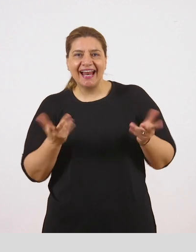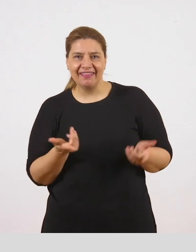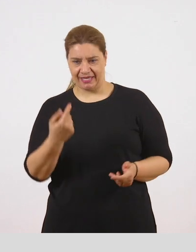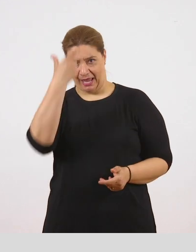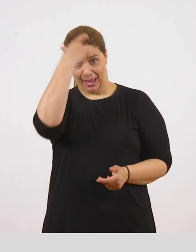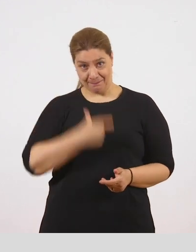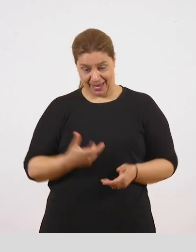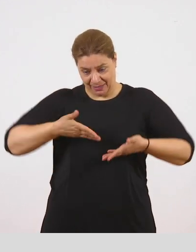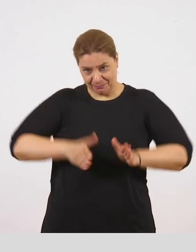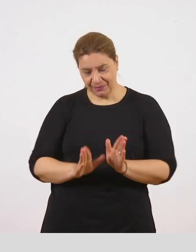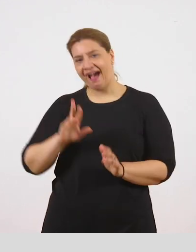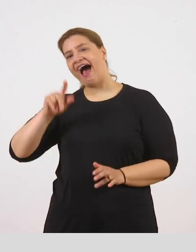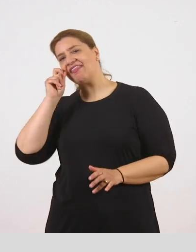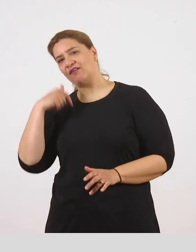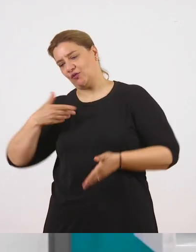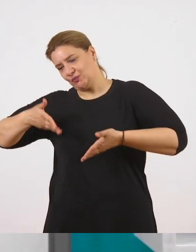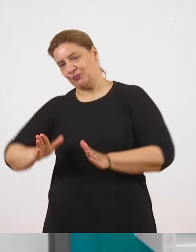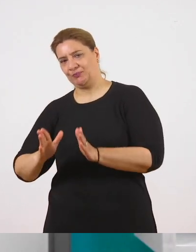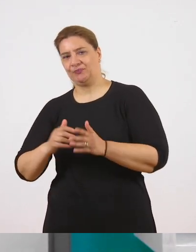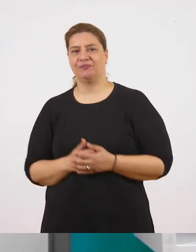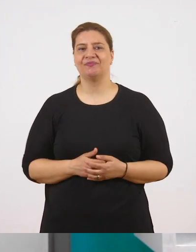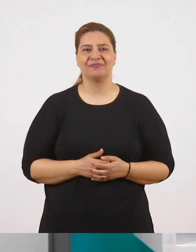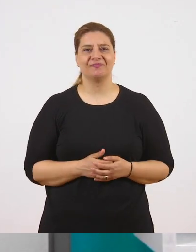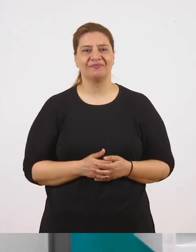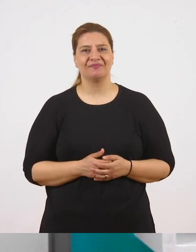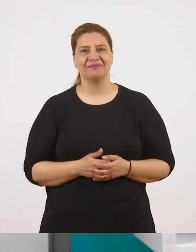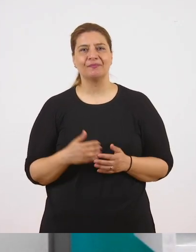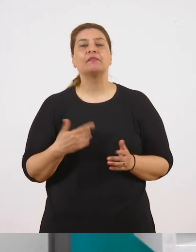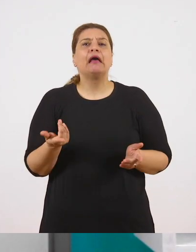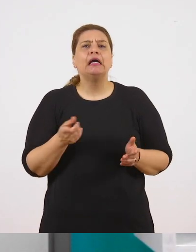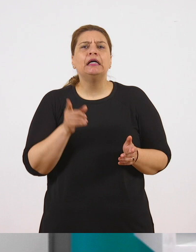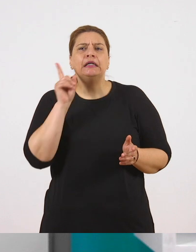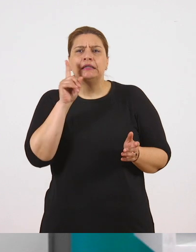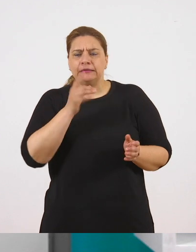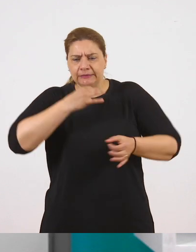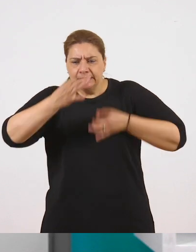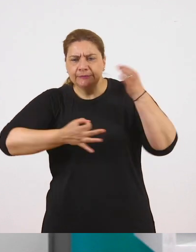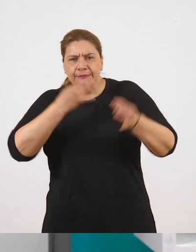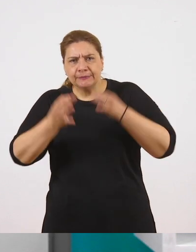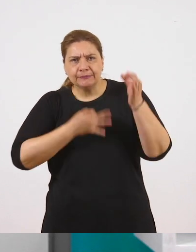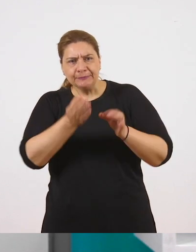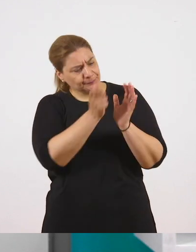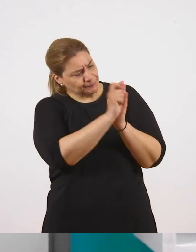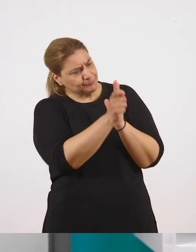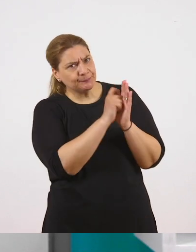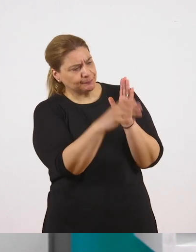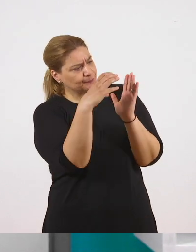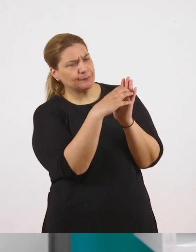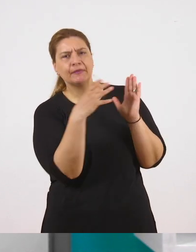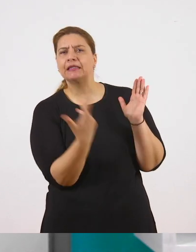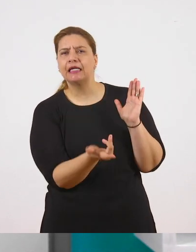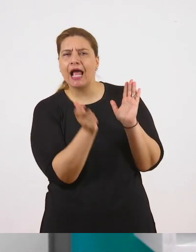και τον αδερφό μου. Τι λέει η ηρωίδα μας σε αυτή την παράγραφο. Ποιες λέξεις